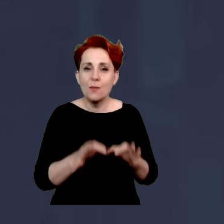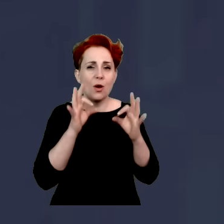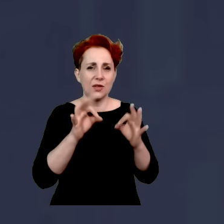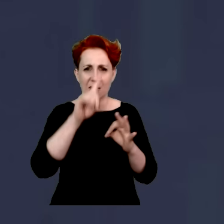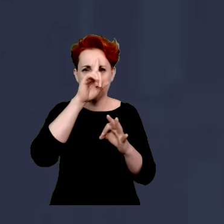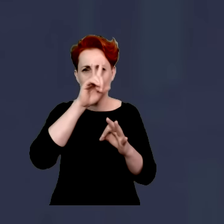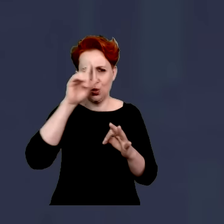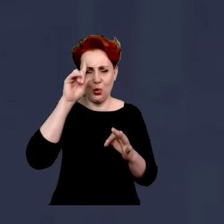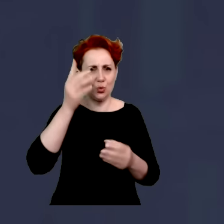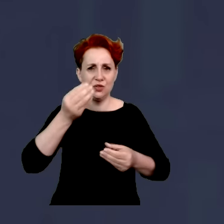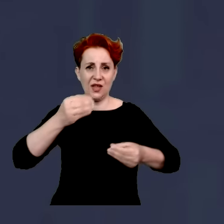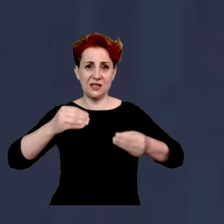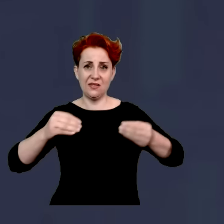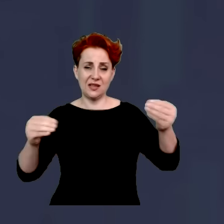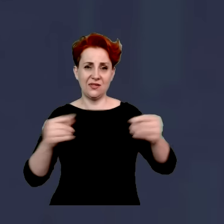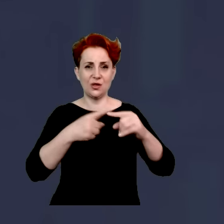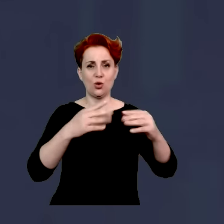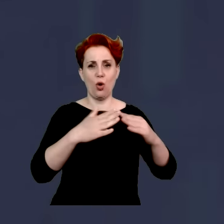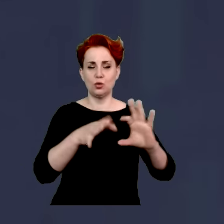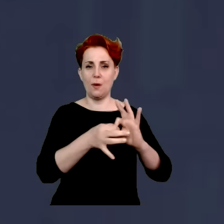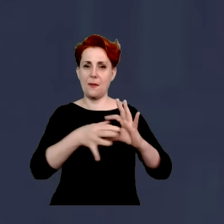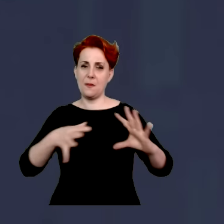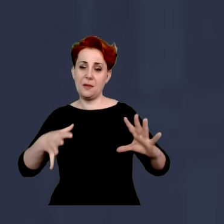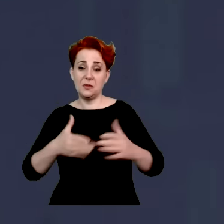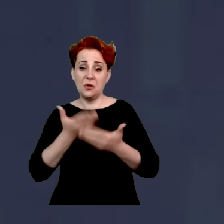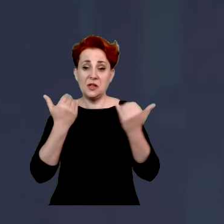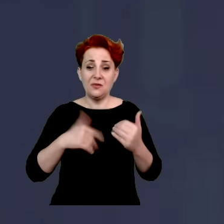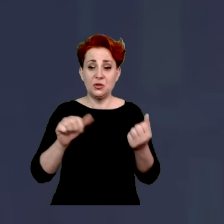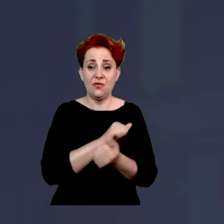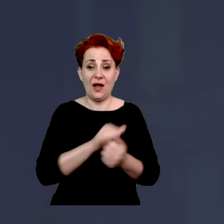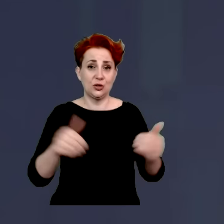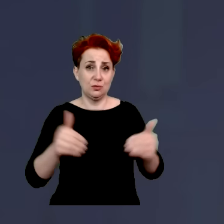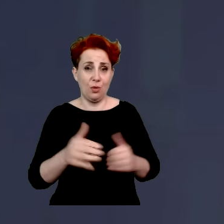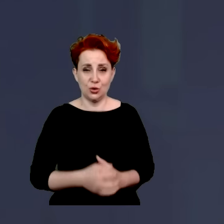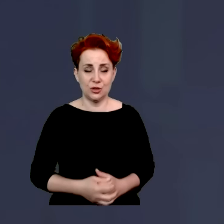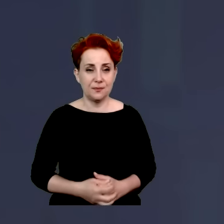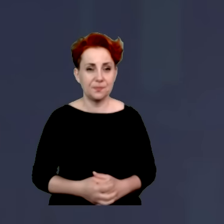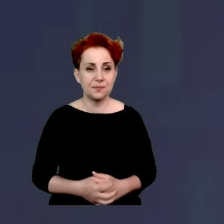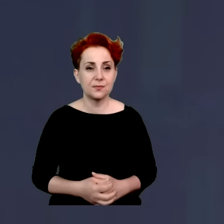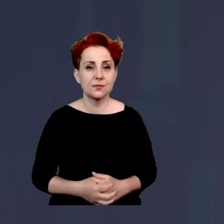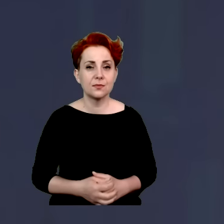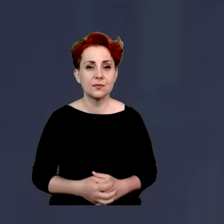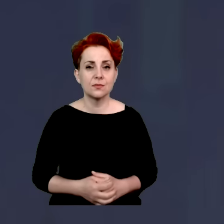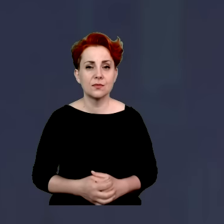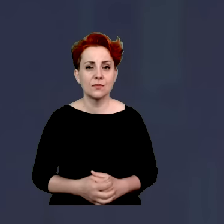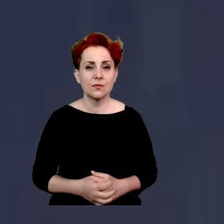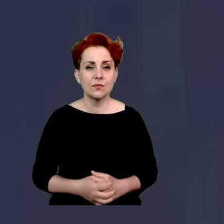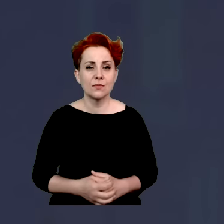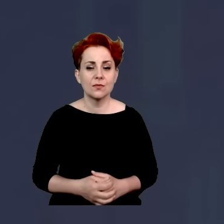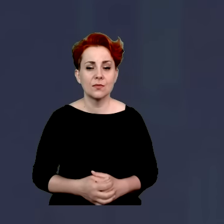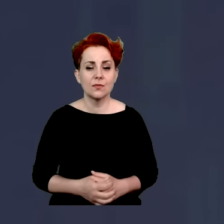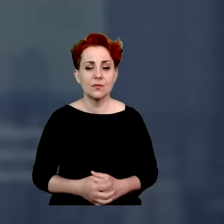walczyć nie można. Ja nie wiem do końca, czy Tusk gdzieś tam rąk nie zaciera, że ten warszawski Czerepach mu się wyłożył jak